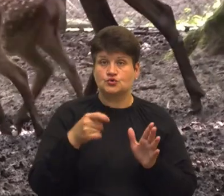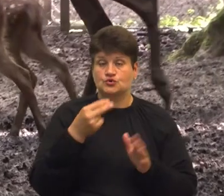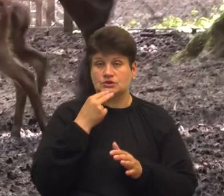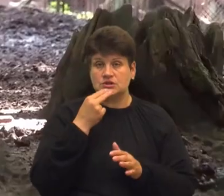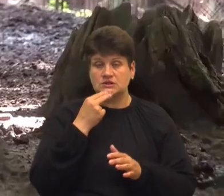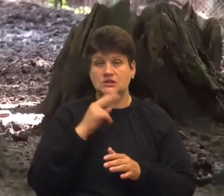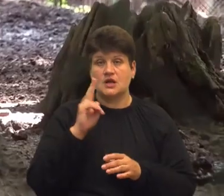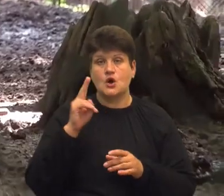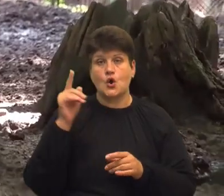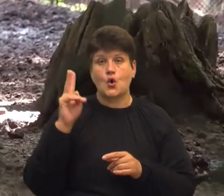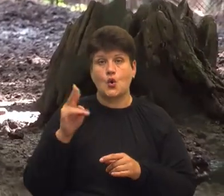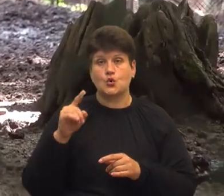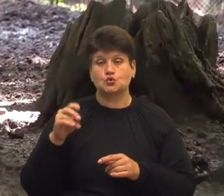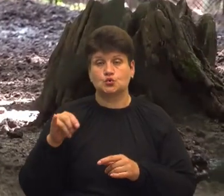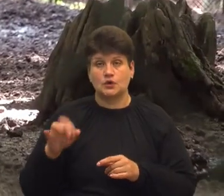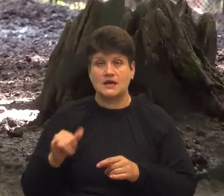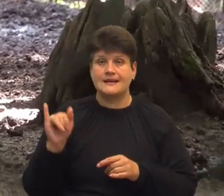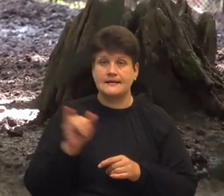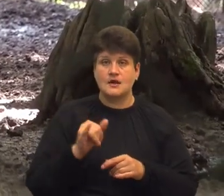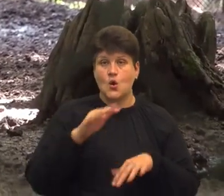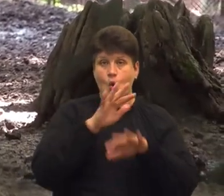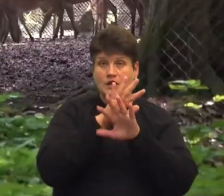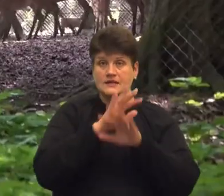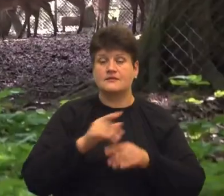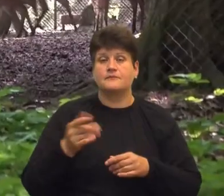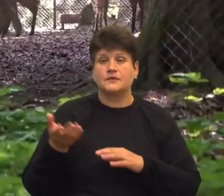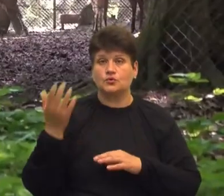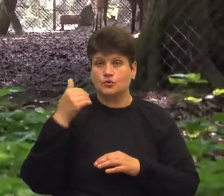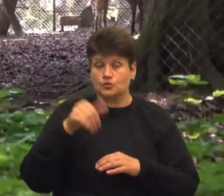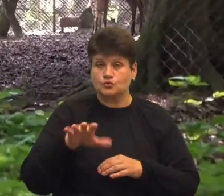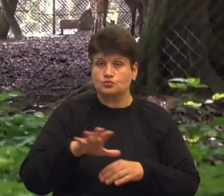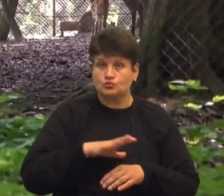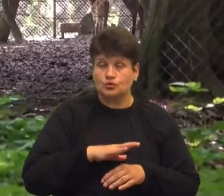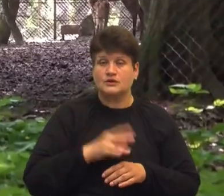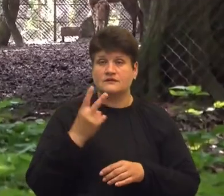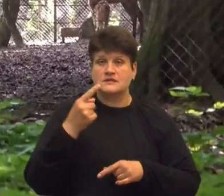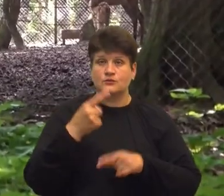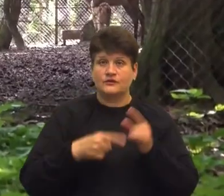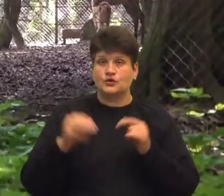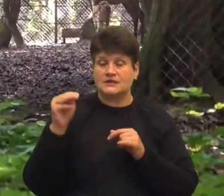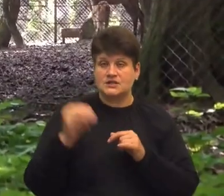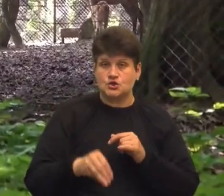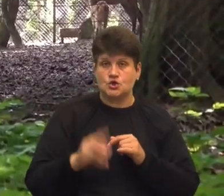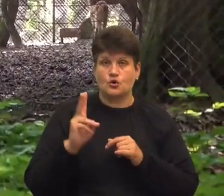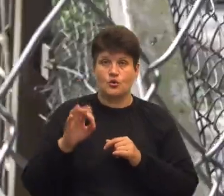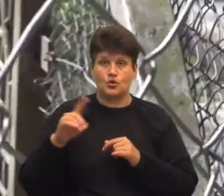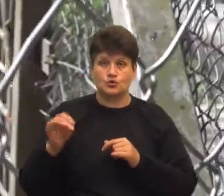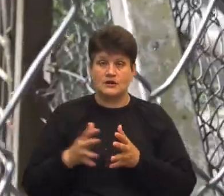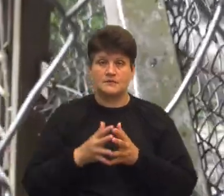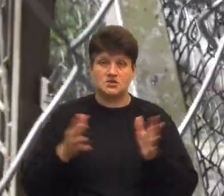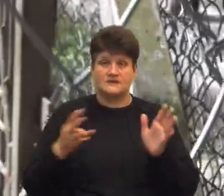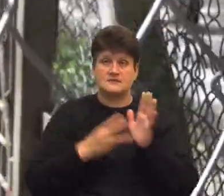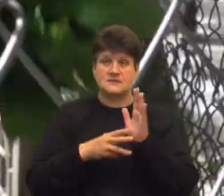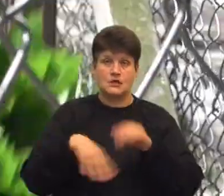та олені Минулоріч під час зимового обліку в області було 2,5 тисячі козуль і більш ніж 70 оленів